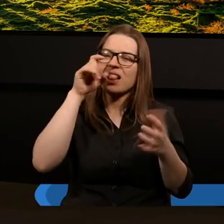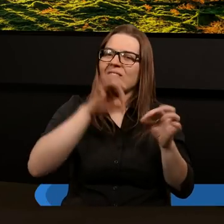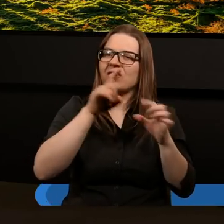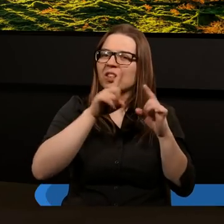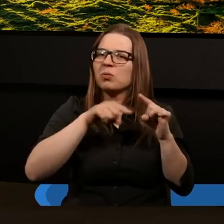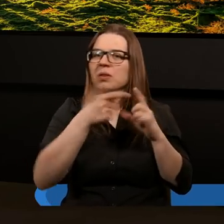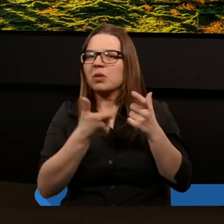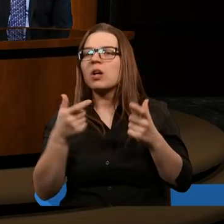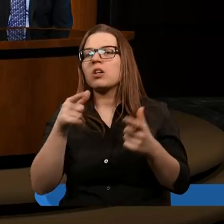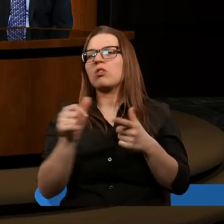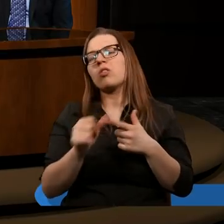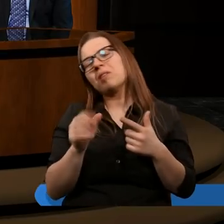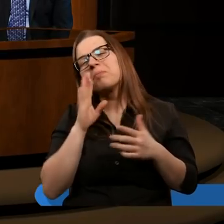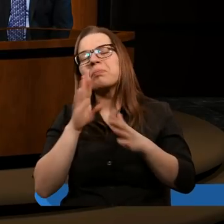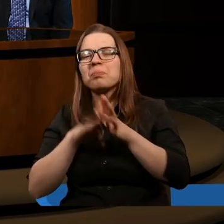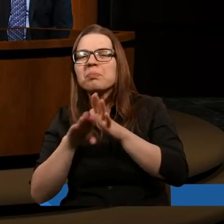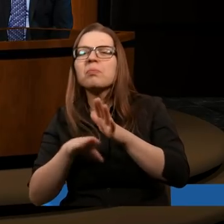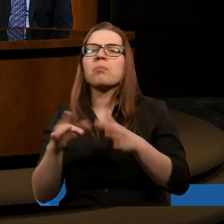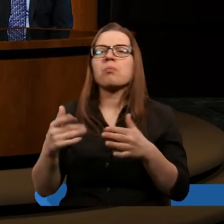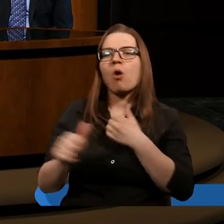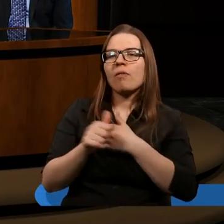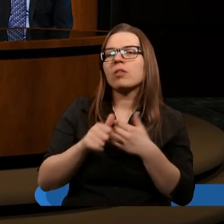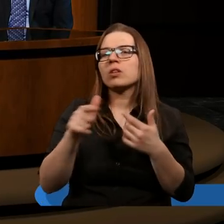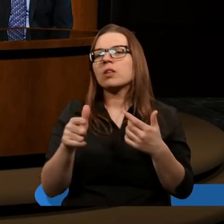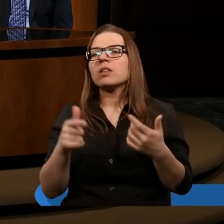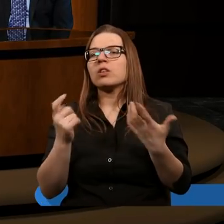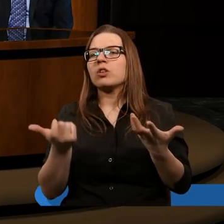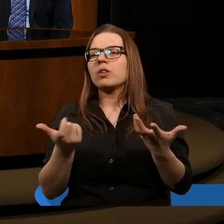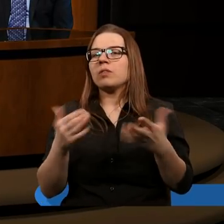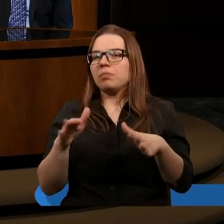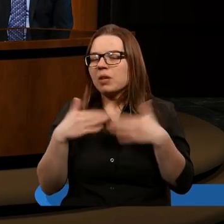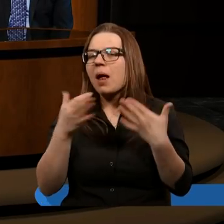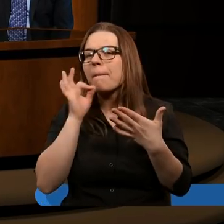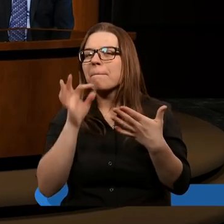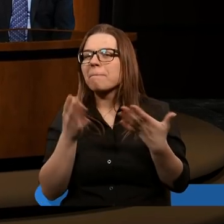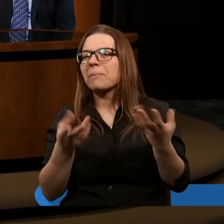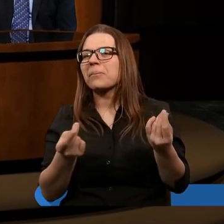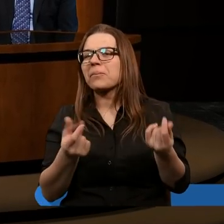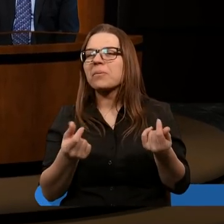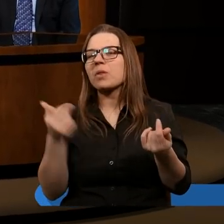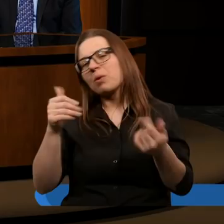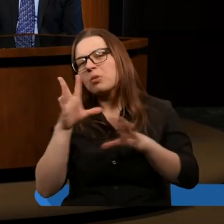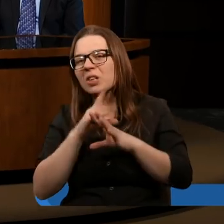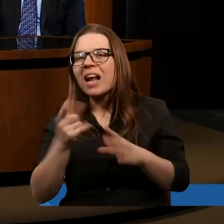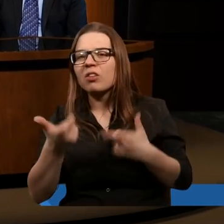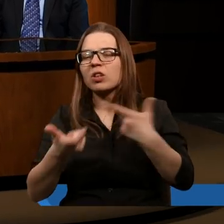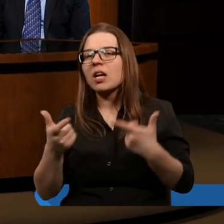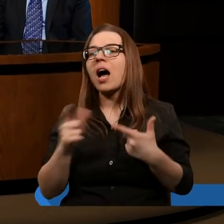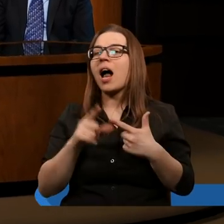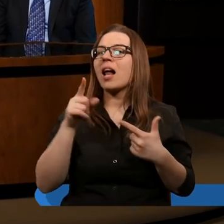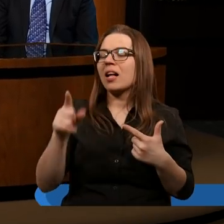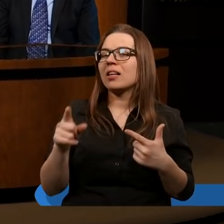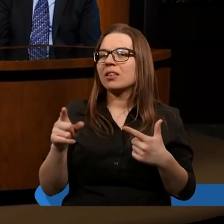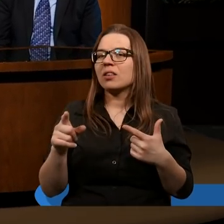powód. Jeżeli ludzie rzetelnie pracują, jeżeli pomnażają dobrobyt państwa, należy ich szanować. I o